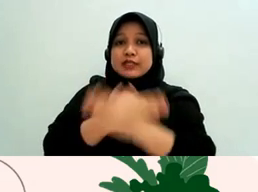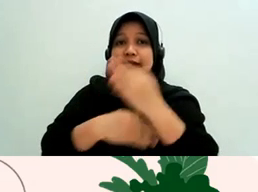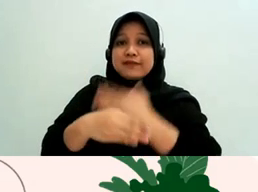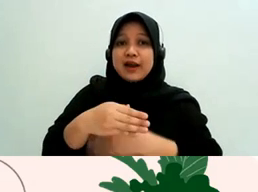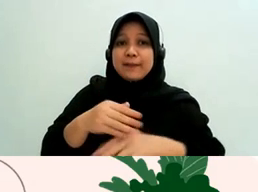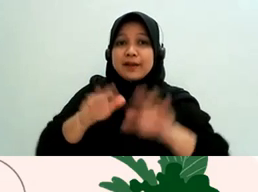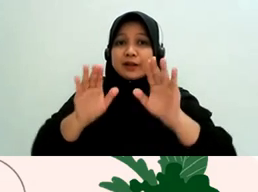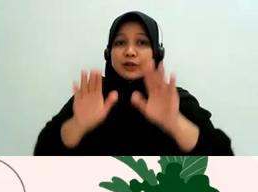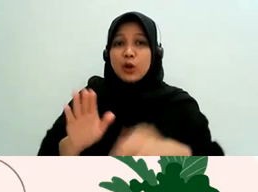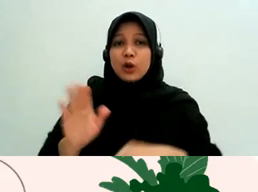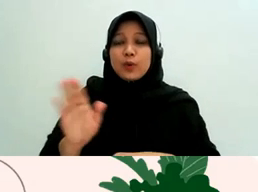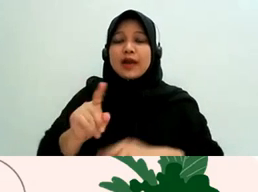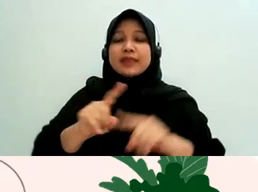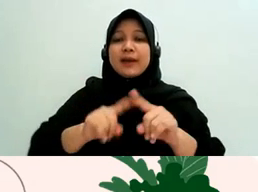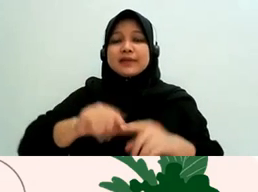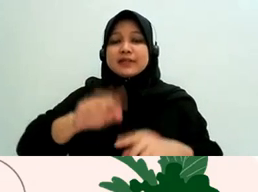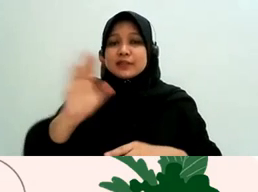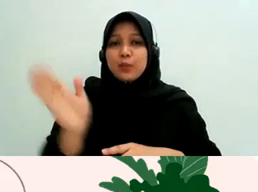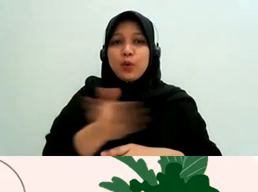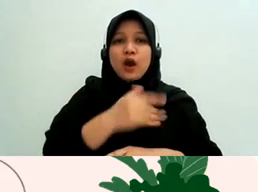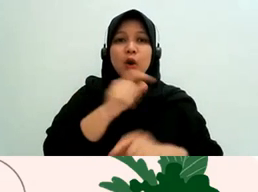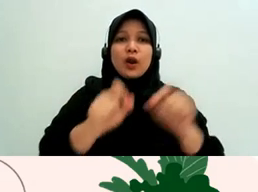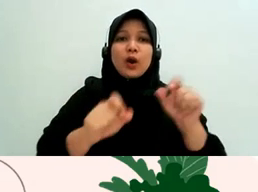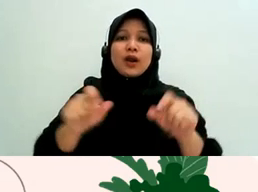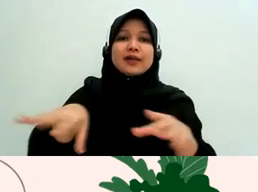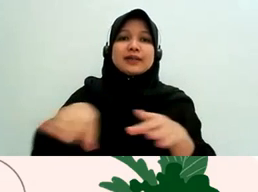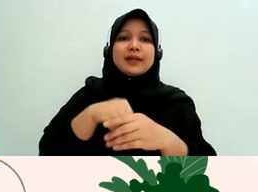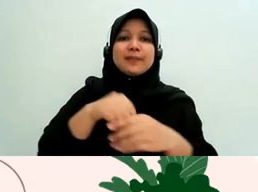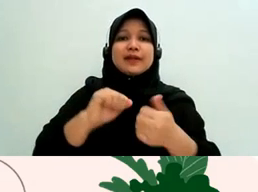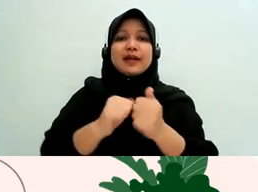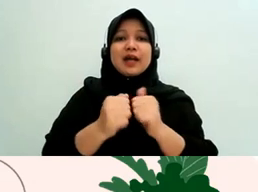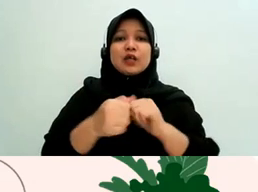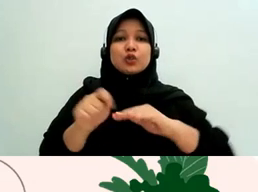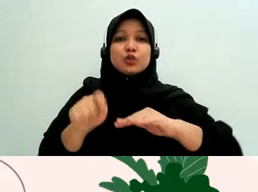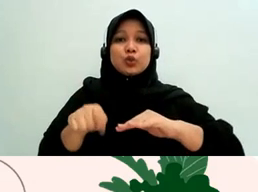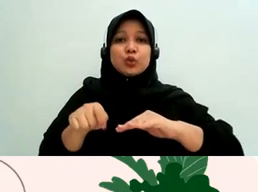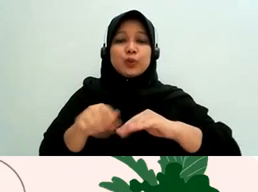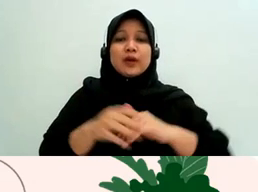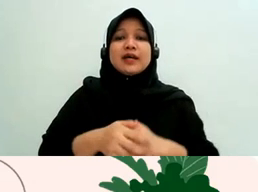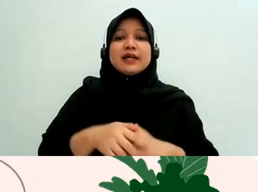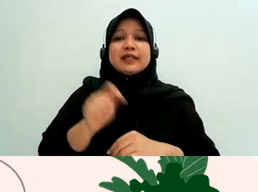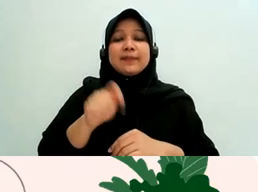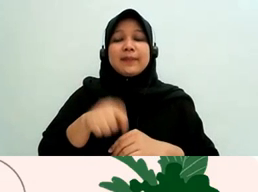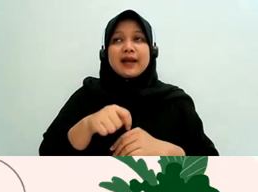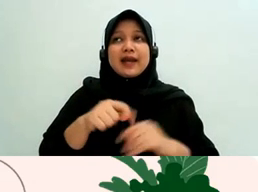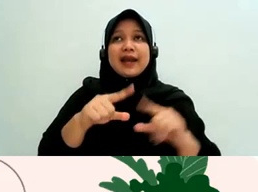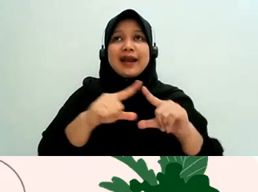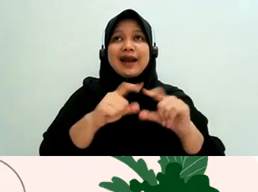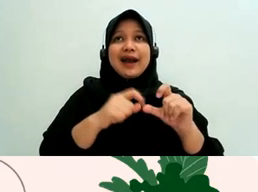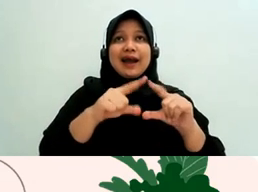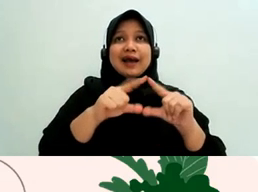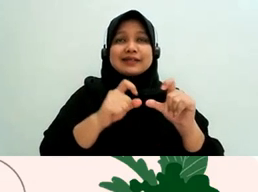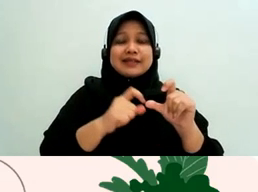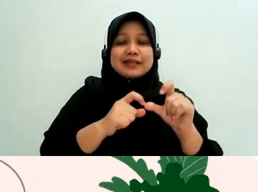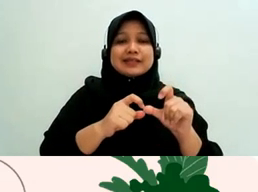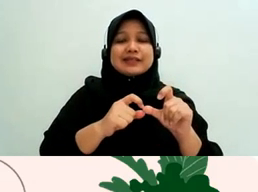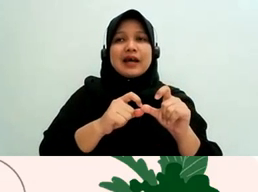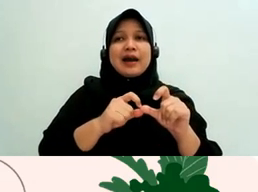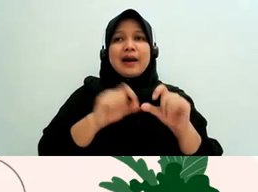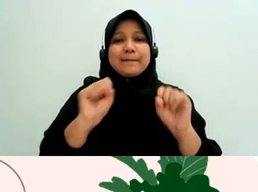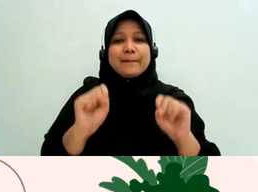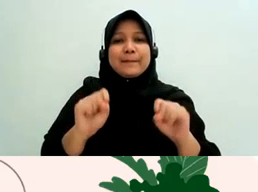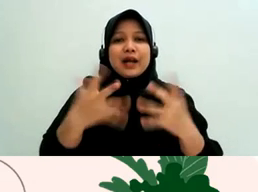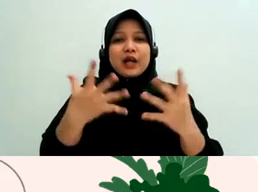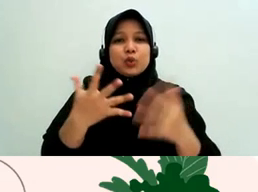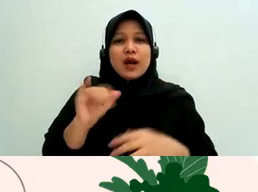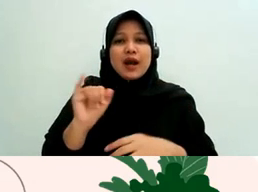semua orang yang berhadapan dengan hukum bahwa ada asas peraduga tidak bersalah yang harus dihormati oleh